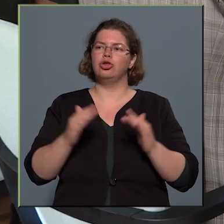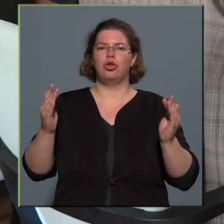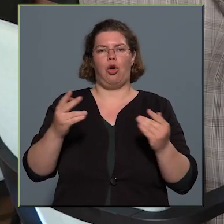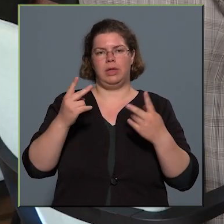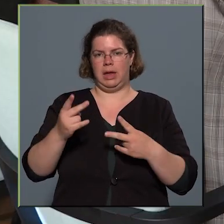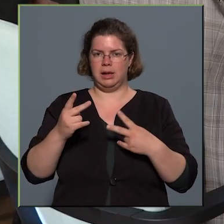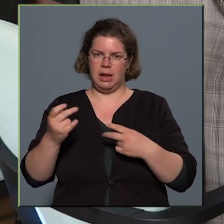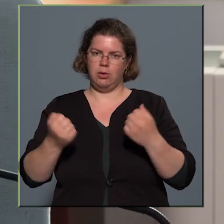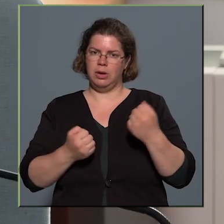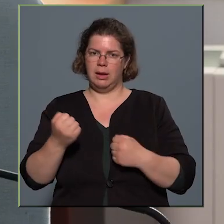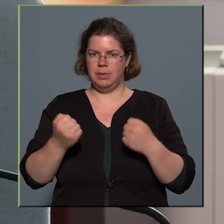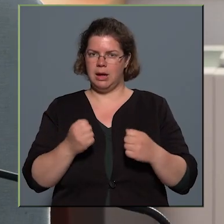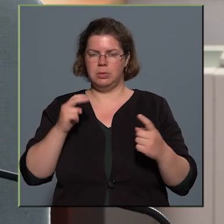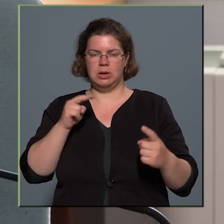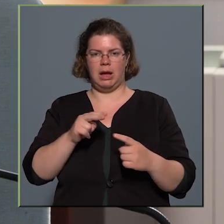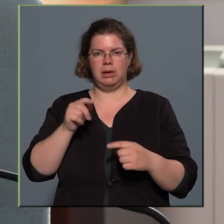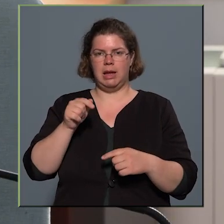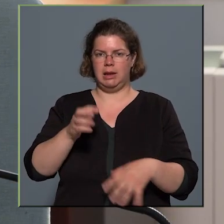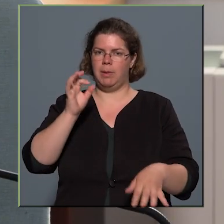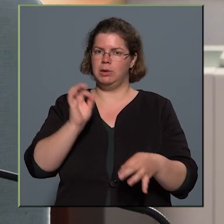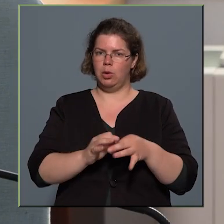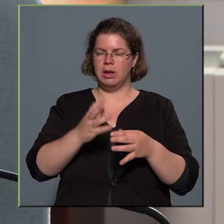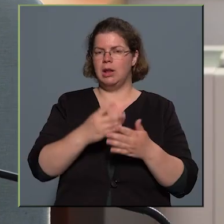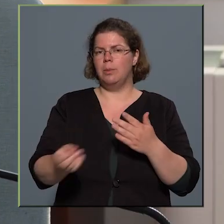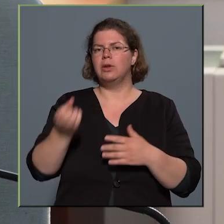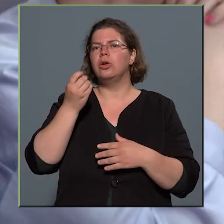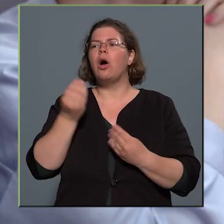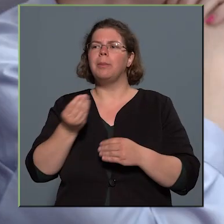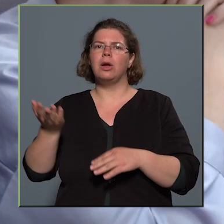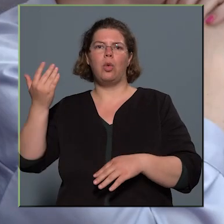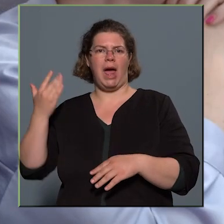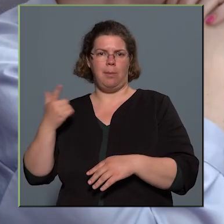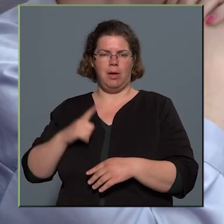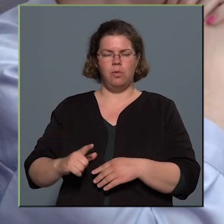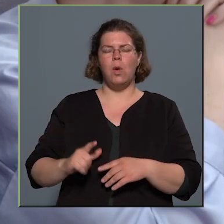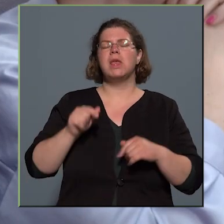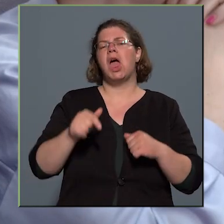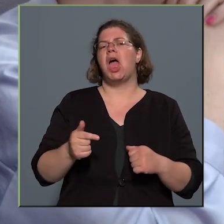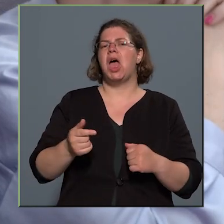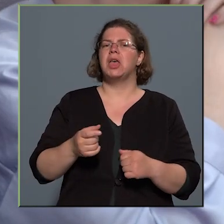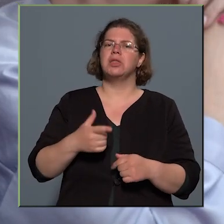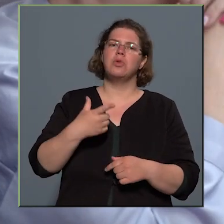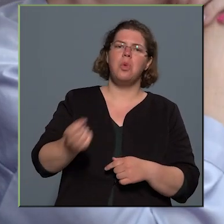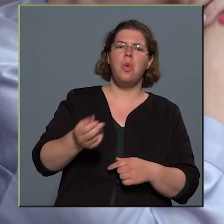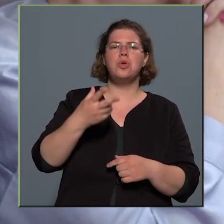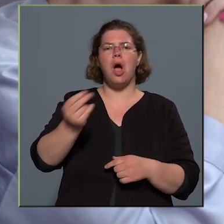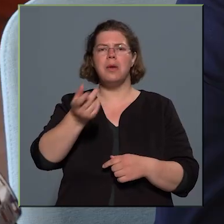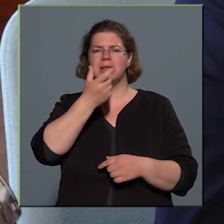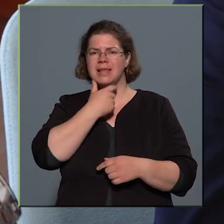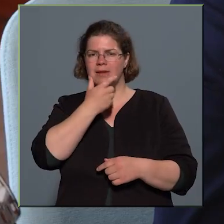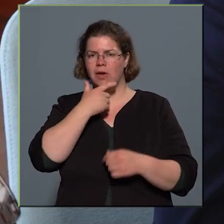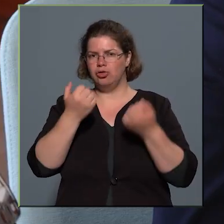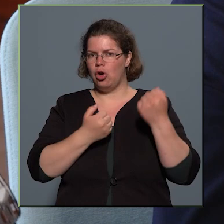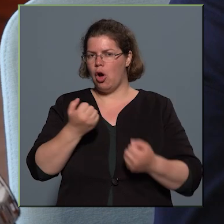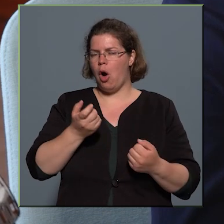gépjárművek tekintetében történt lopások, amikorában voltak, hanem ezek javarészt 20-30 éves autók,